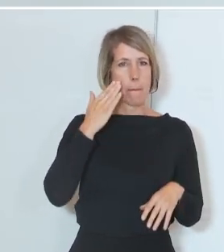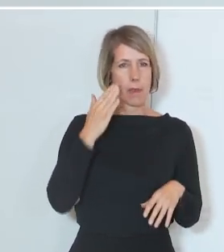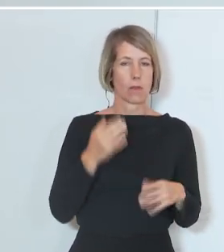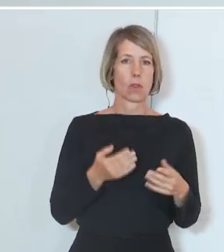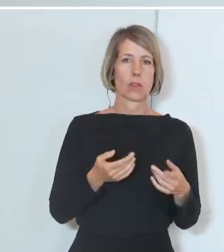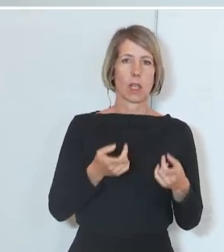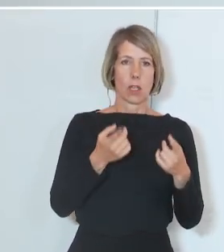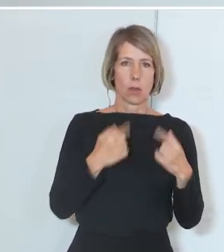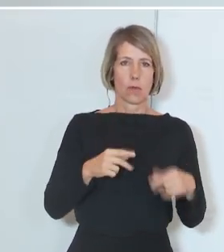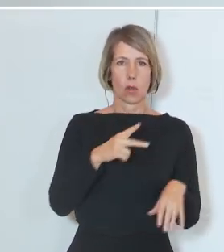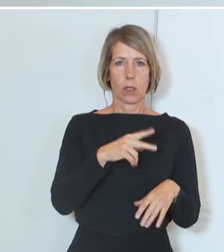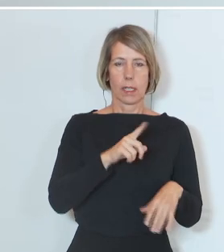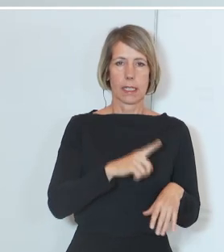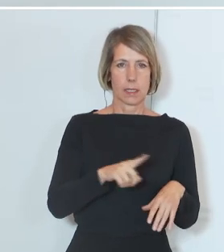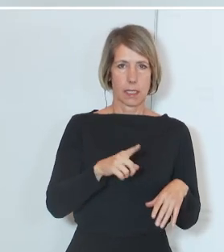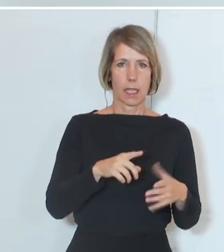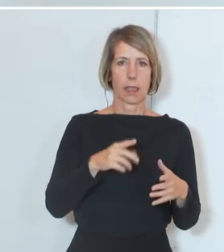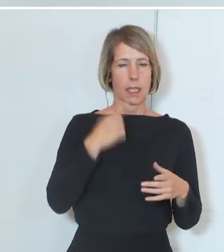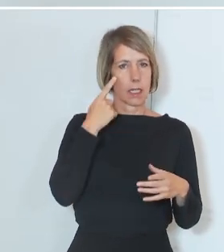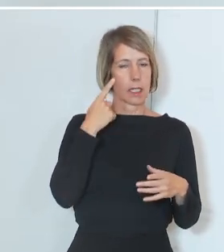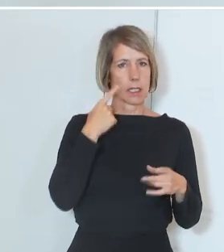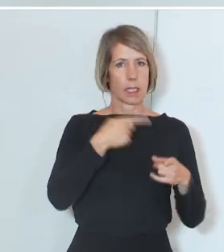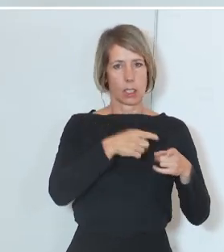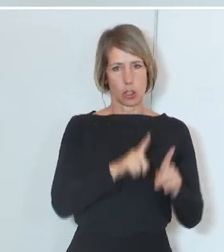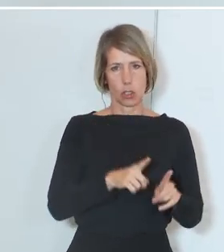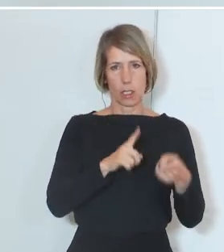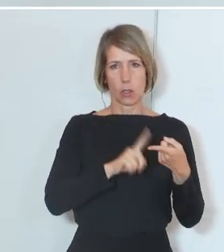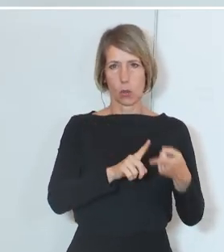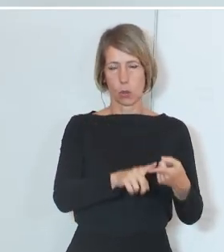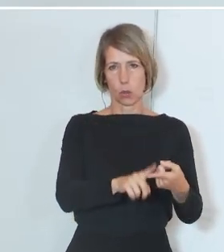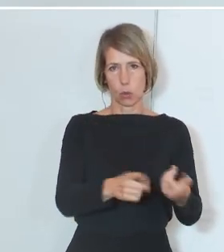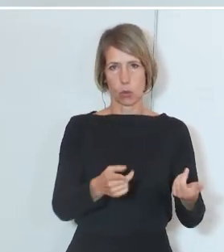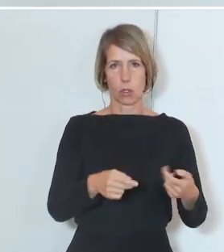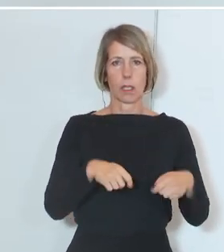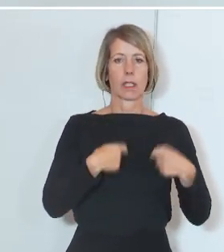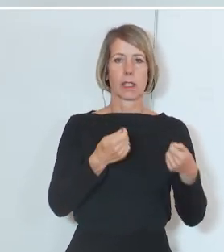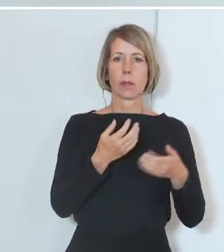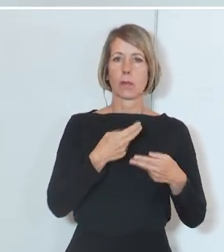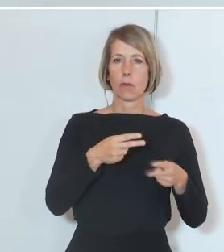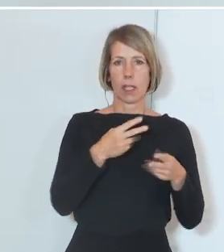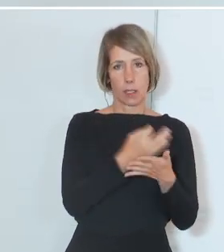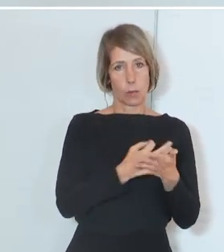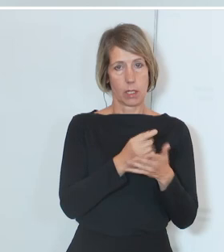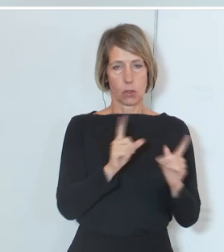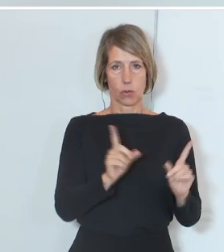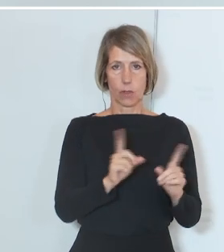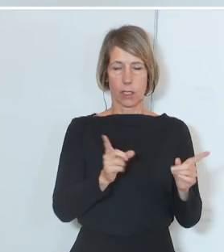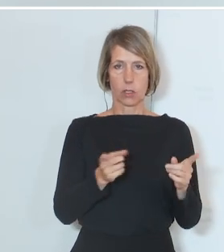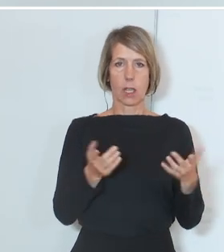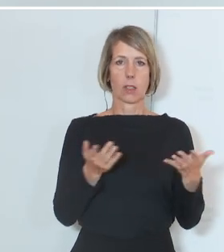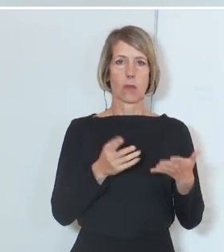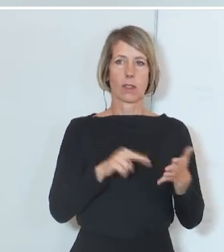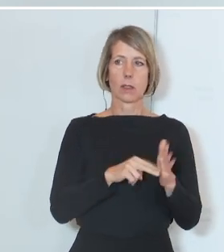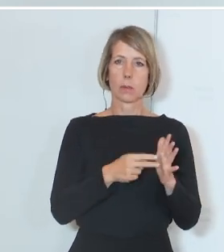Holocaust-Gedenkstätten angeht. Es gibt bereits Fort und Weiterbildungsveranstaltungen, die in Planung